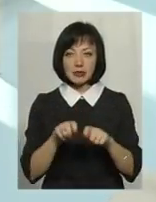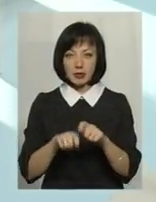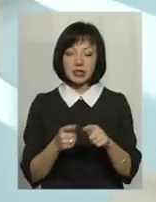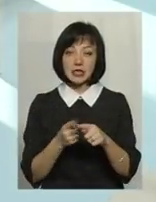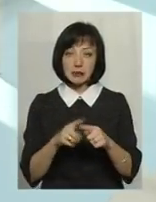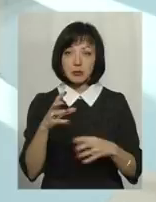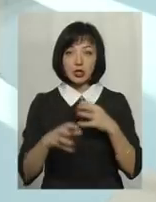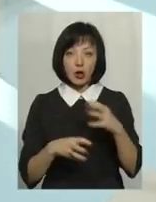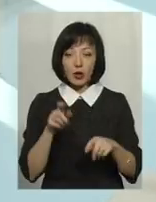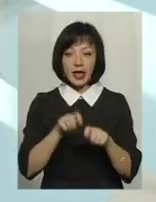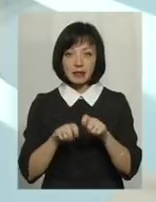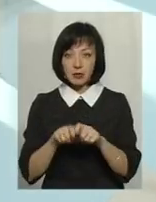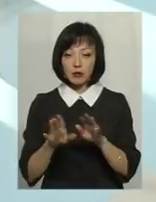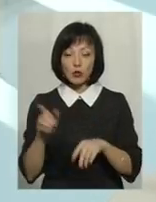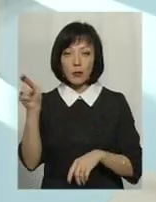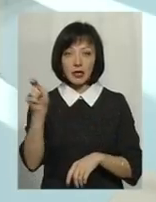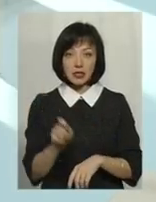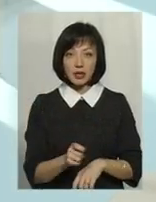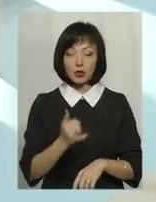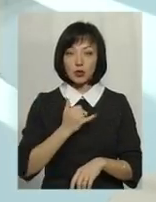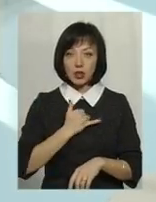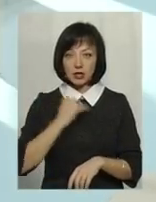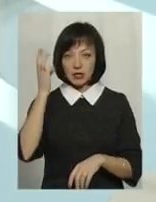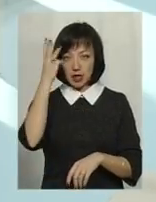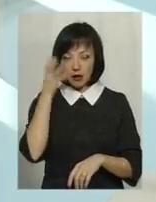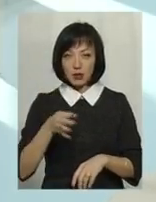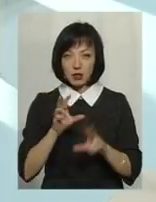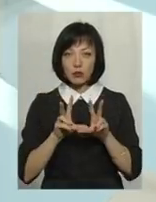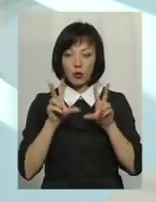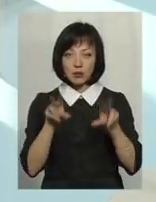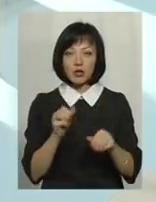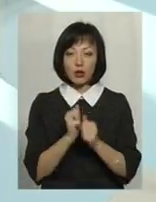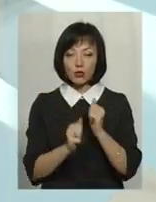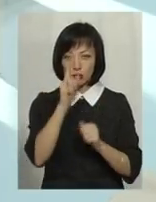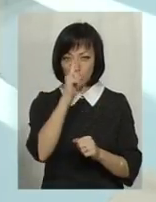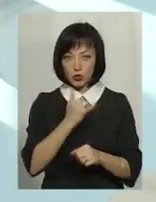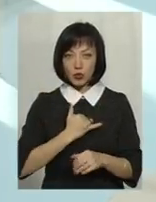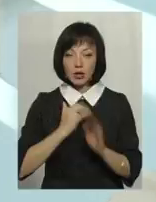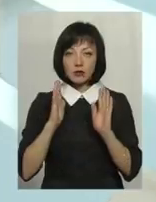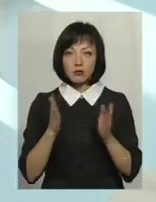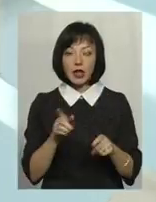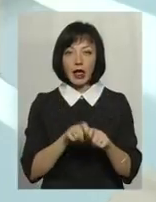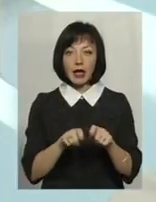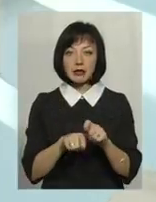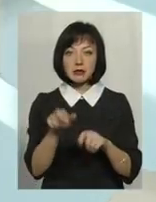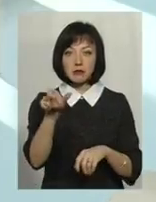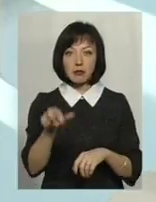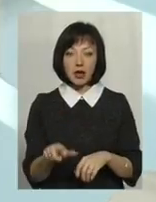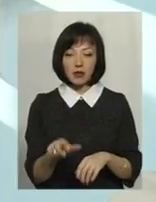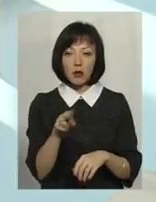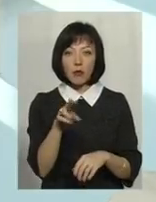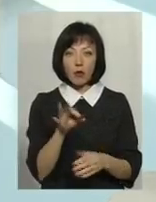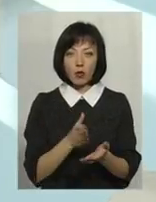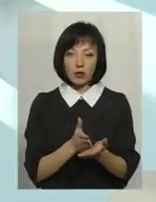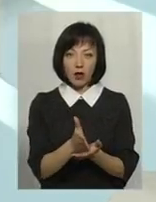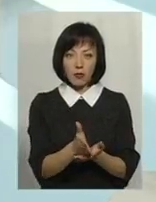Тобто ці міжнародні експерти будуть приїздити до нас, принаймні на Хмельниччину, пообіцяли, що кожного місяця у нас буде експерт по напрямку,